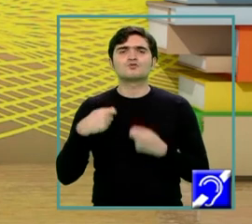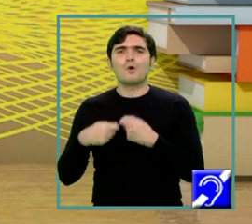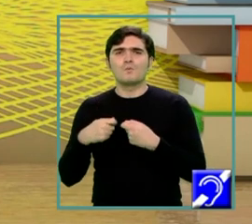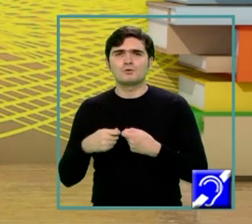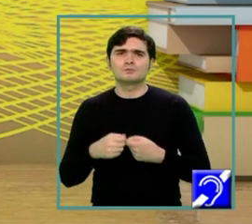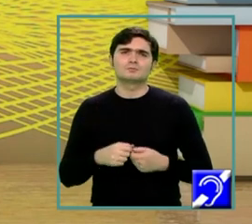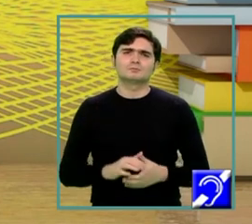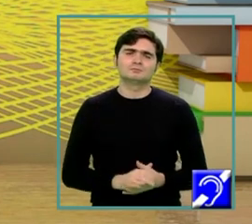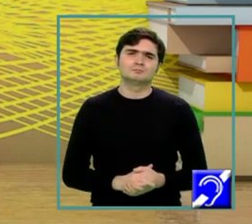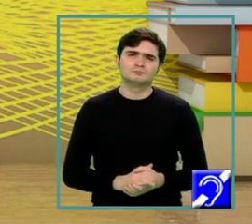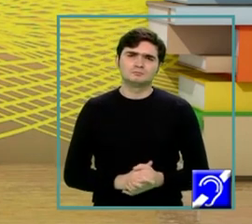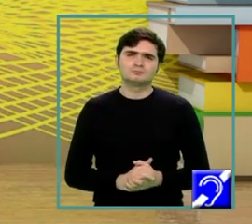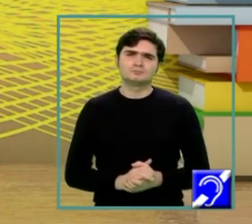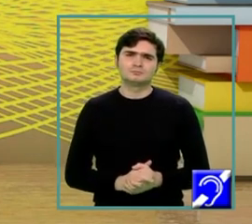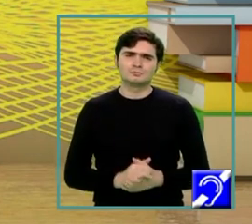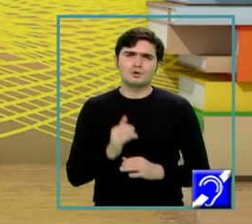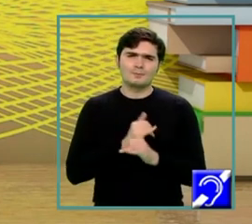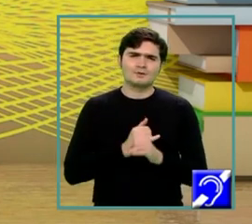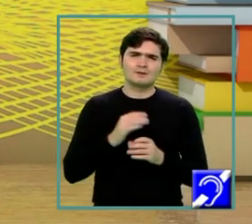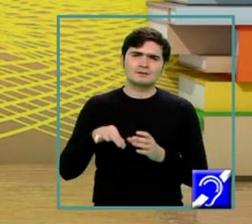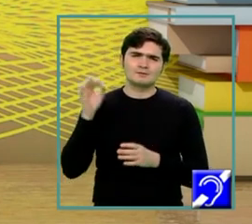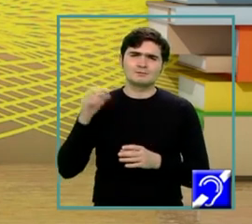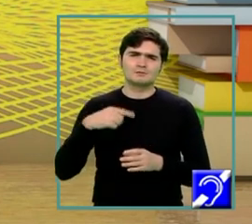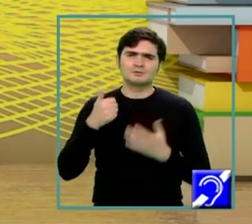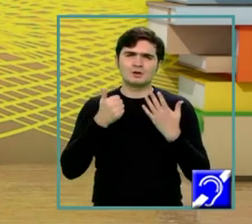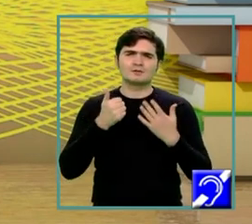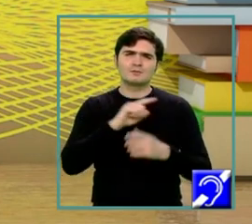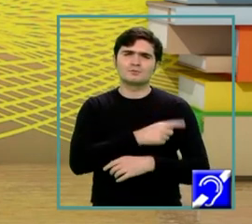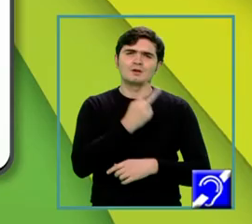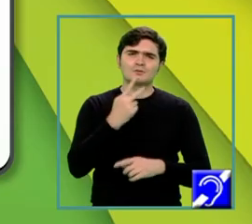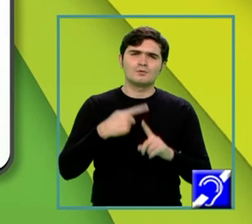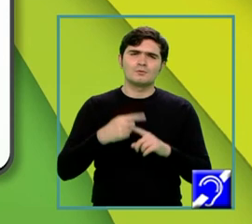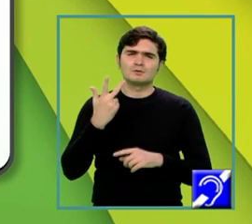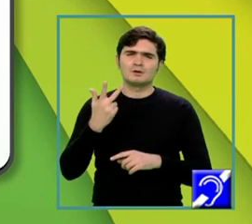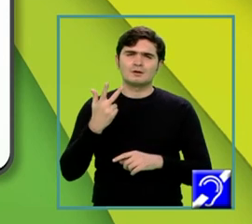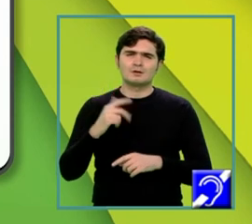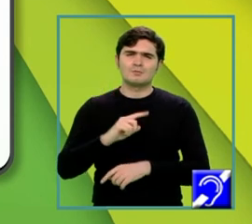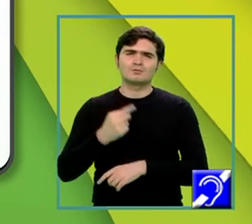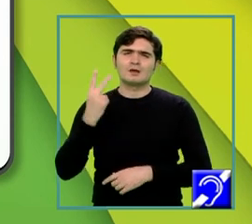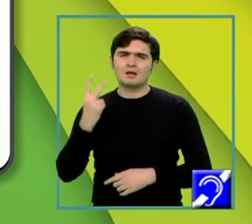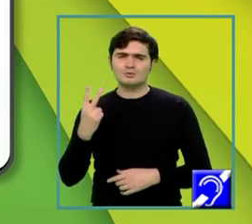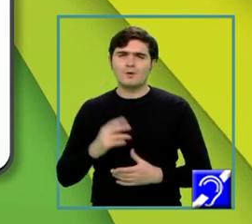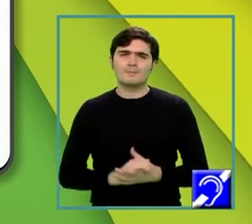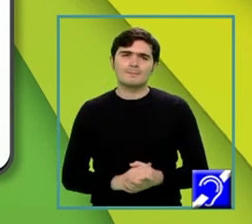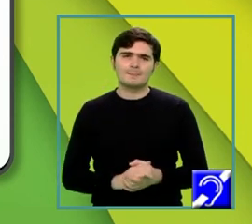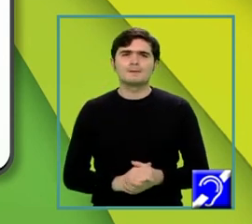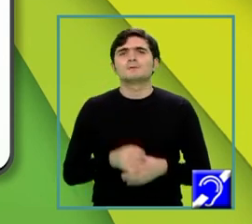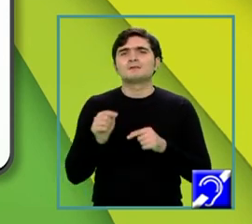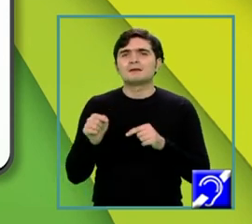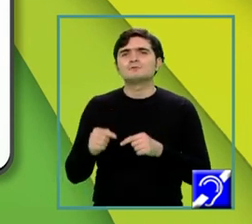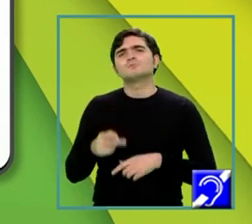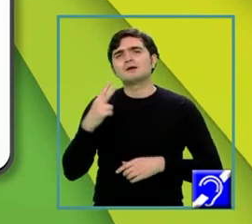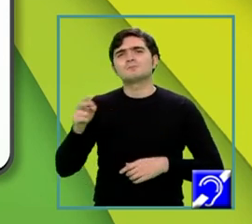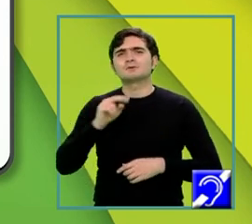mai ales că rezultatul este descompus. să observați, obținem 6 la doua ori 3 la puterea a doua și de aici, mai departe,